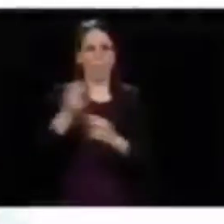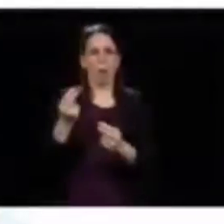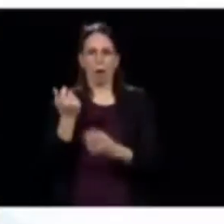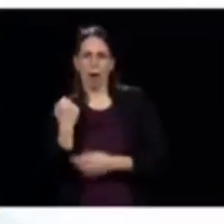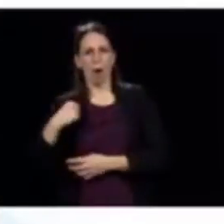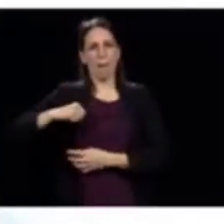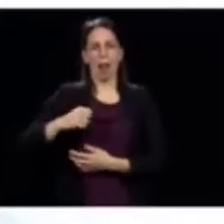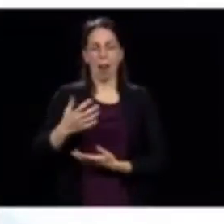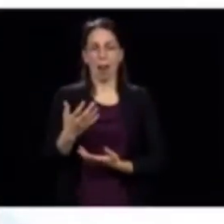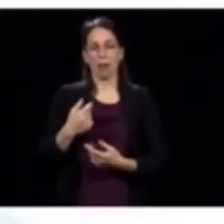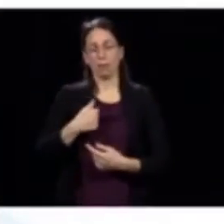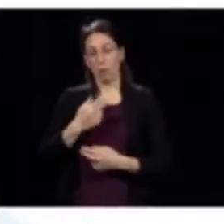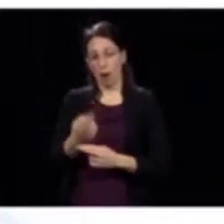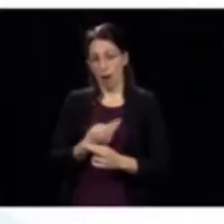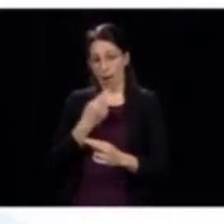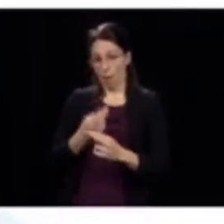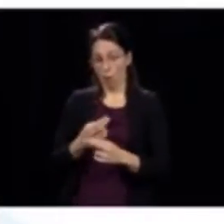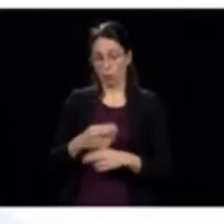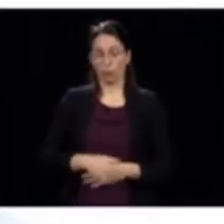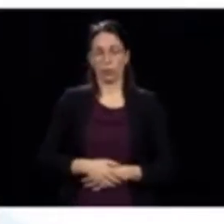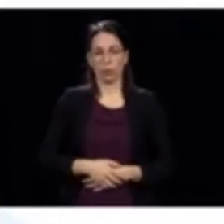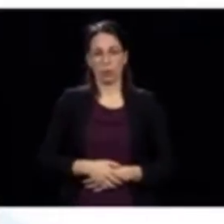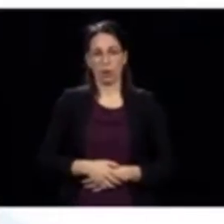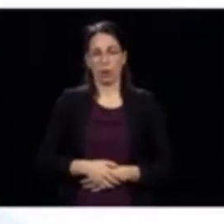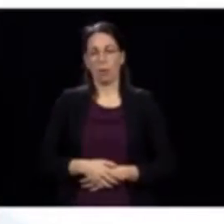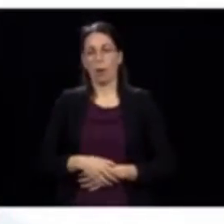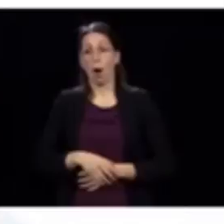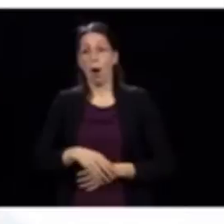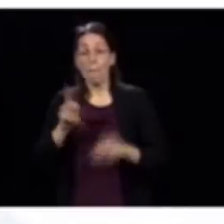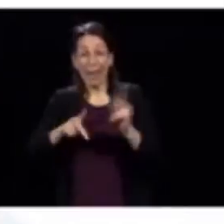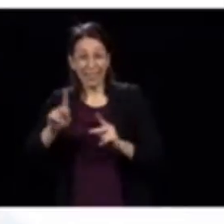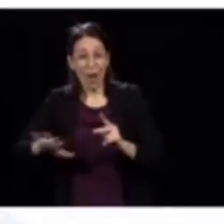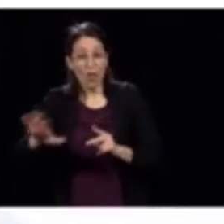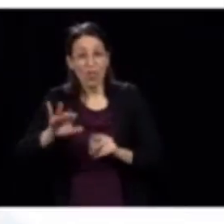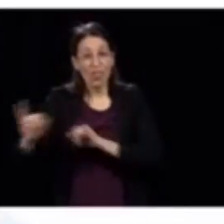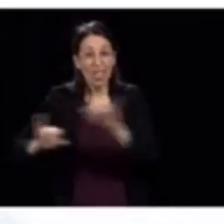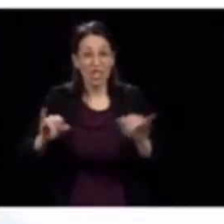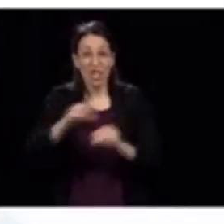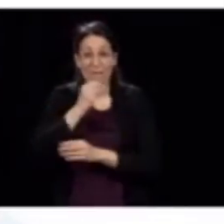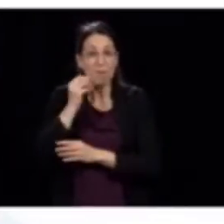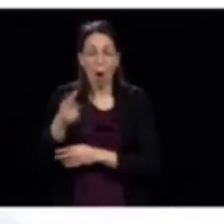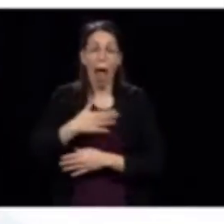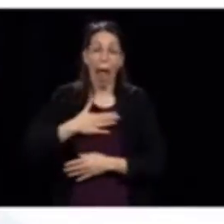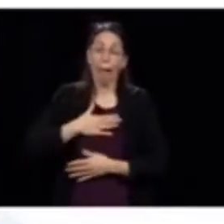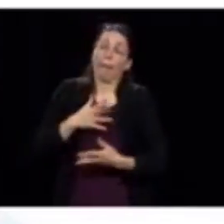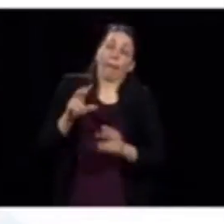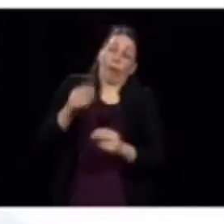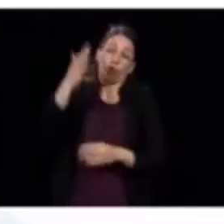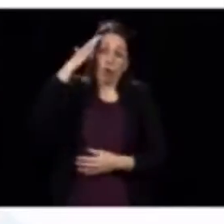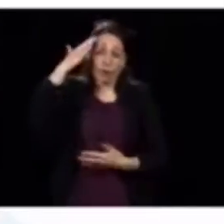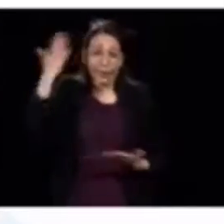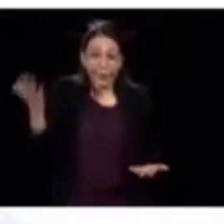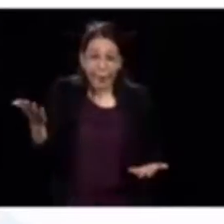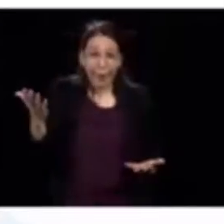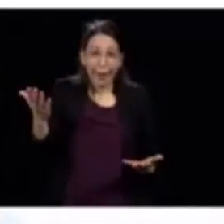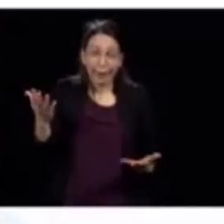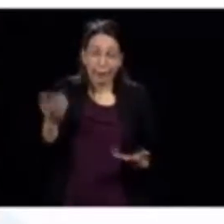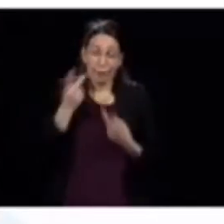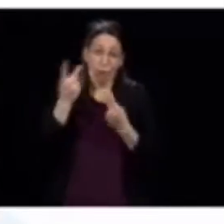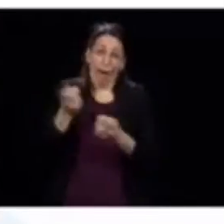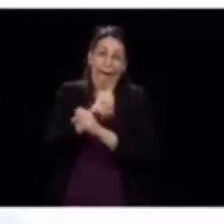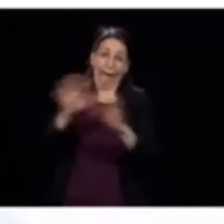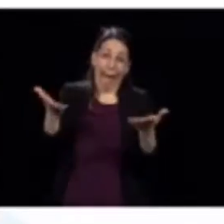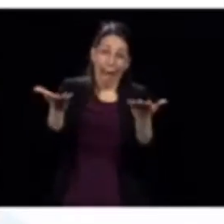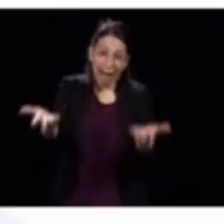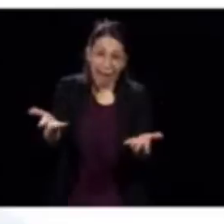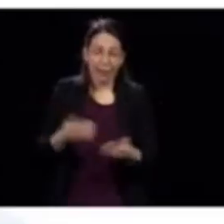ne voir qu'il des gens qui sont tannés d'être à la maison. Je pense que de nier ça, ça serait de nier la réalité. Maintenant, c'est comme le